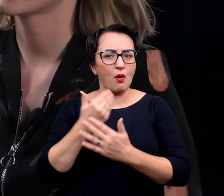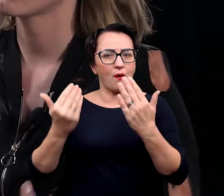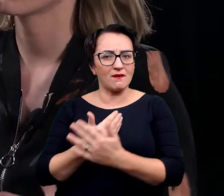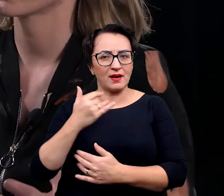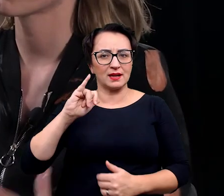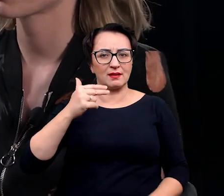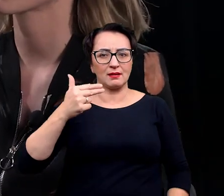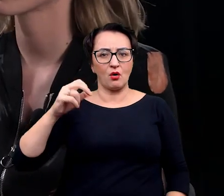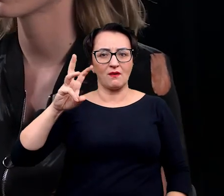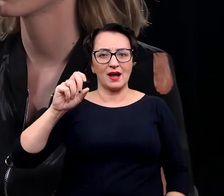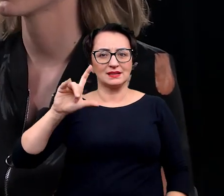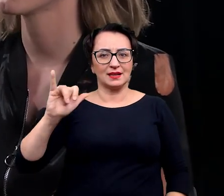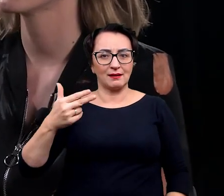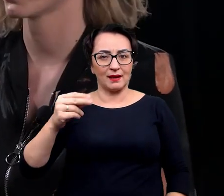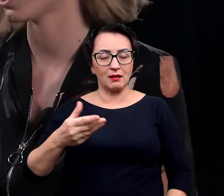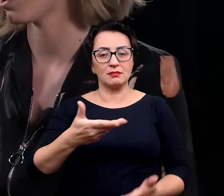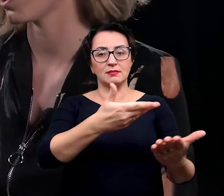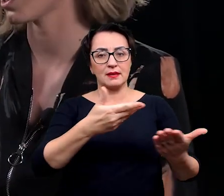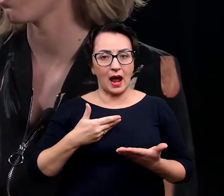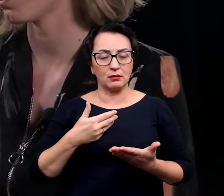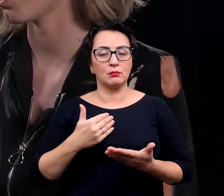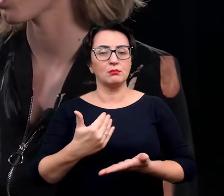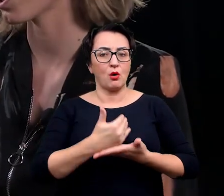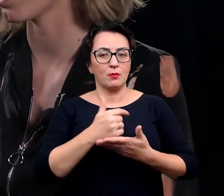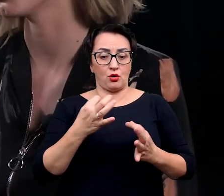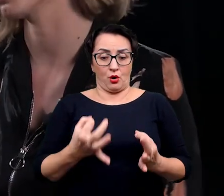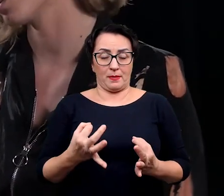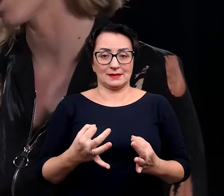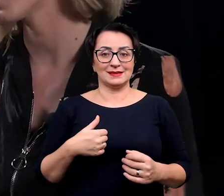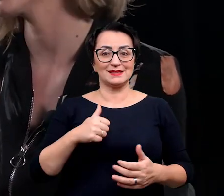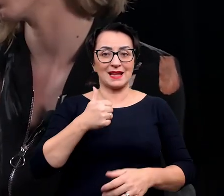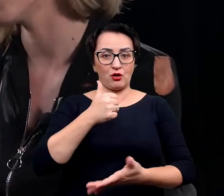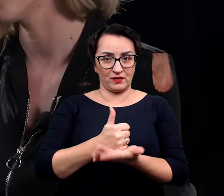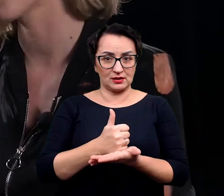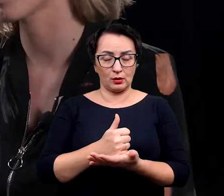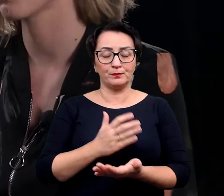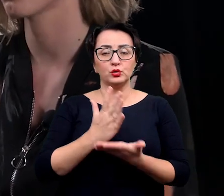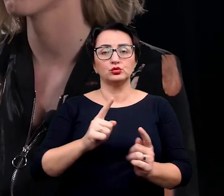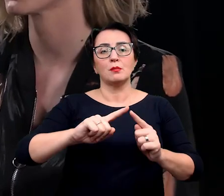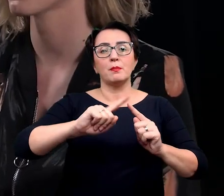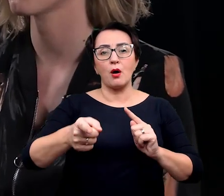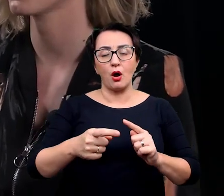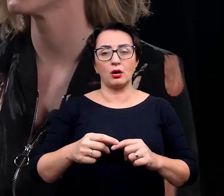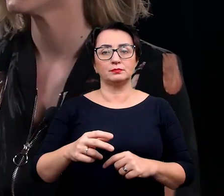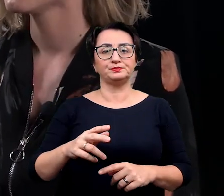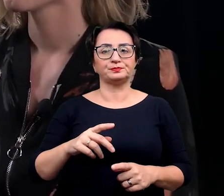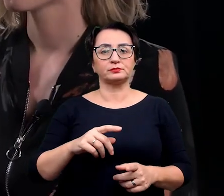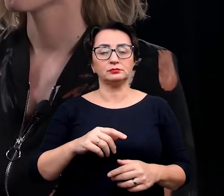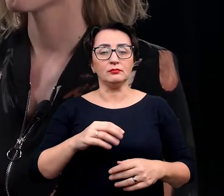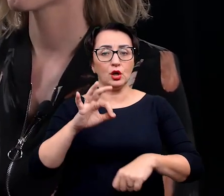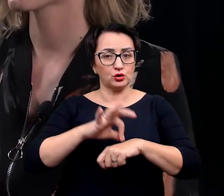też dało mi taki przyczynek do mojego obecnego stanowiska, bo po opuszczeniu, po obronie doktoratu i po opuszczeniu murów międzynarodowego